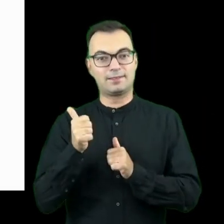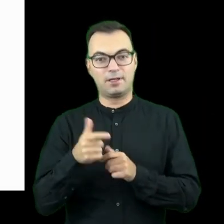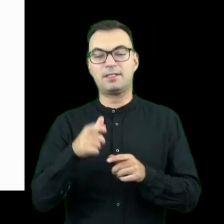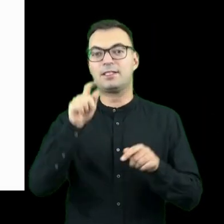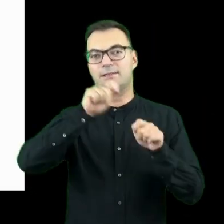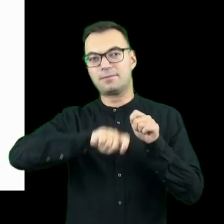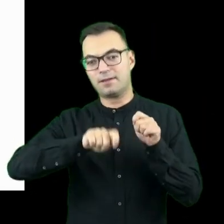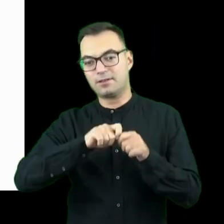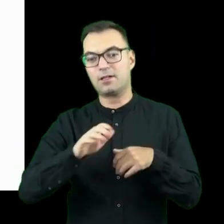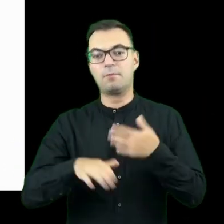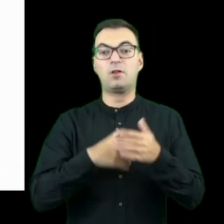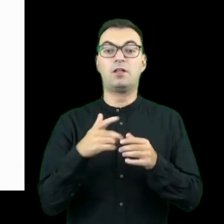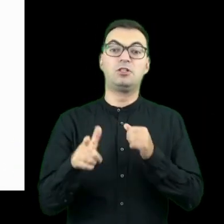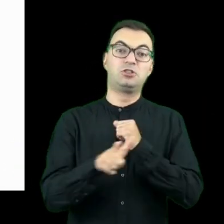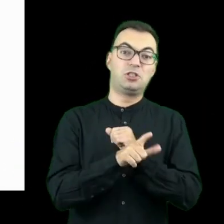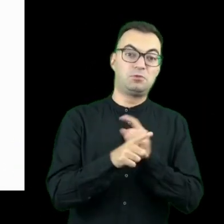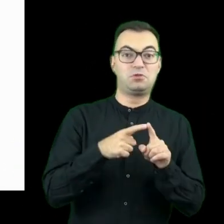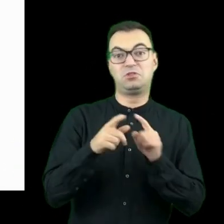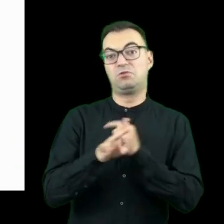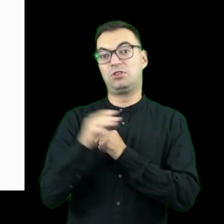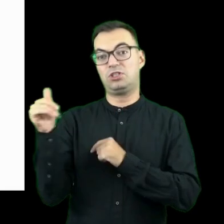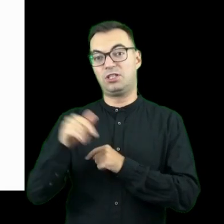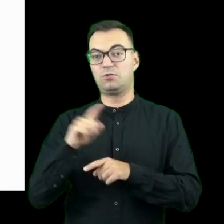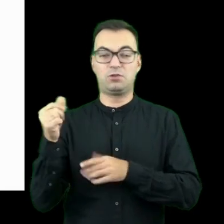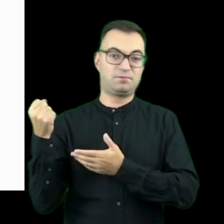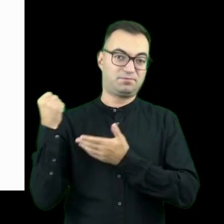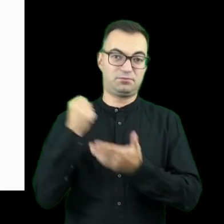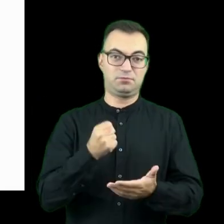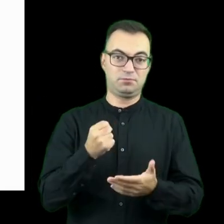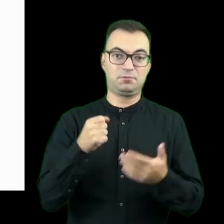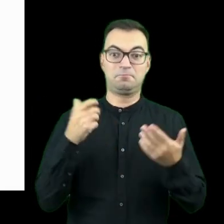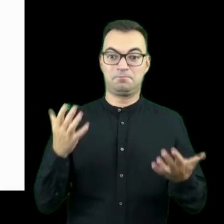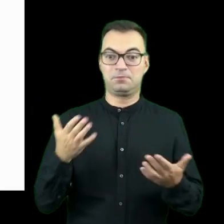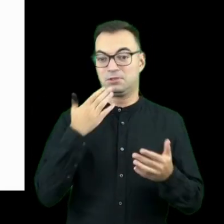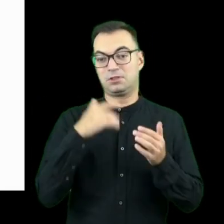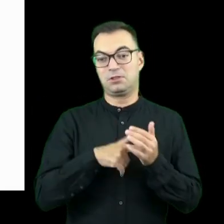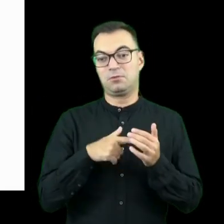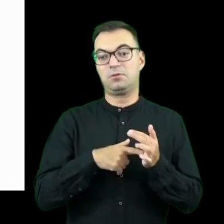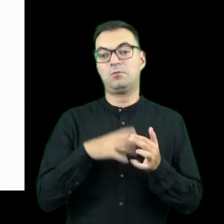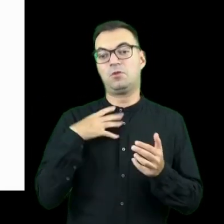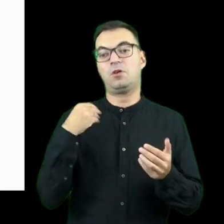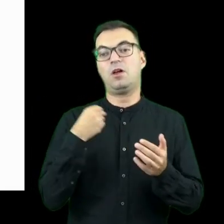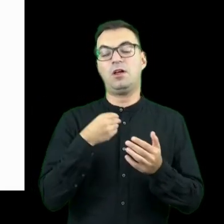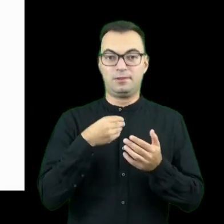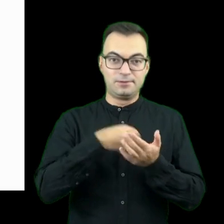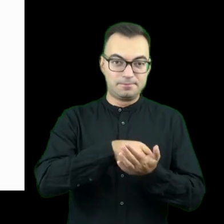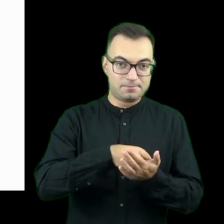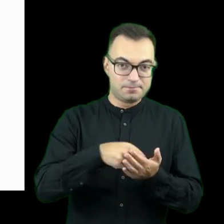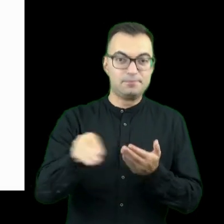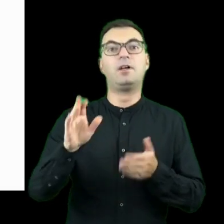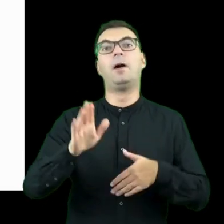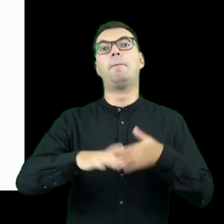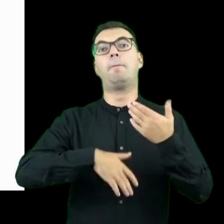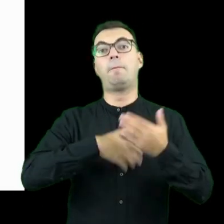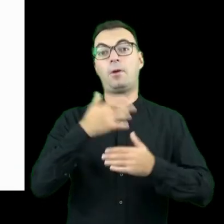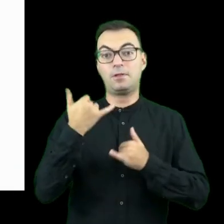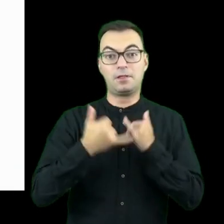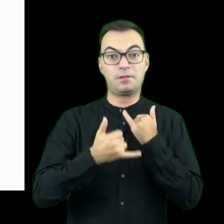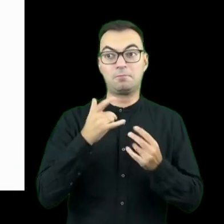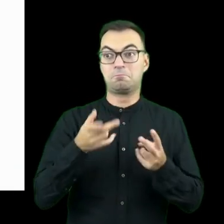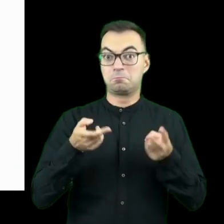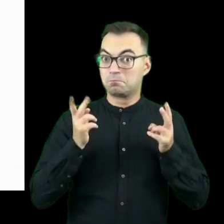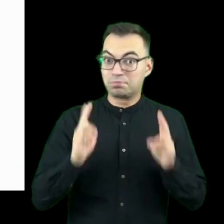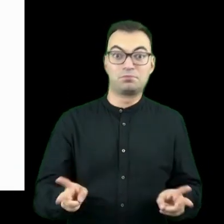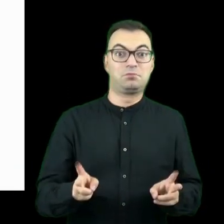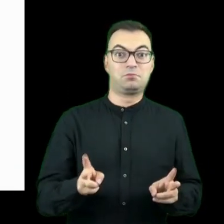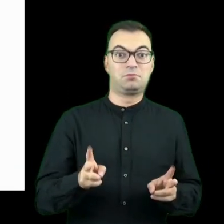grant od 70 do 90 tysięcy złotych, który pozwala Wam pokryć koszty tego, a następnie, jeżeli rzeczywiście